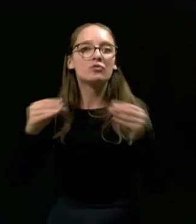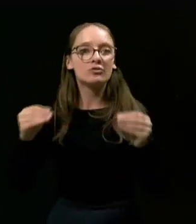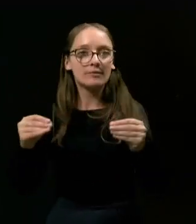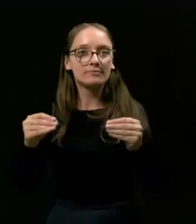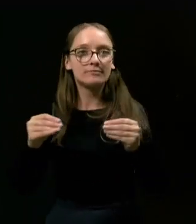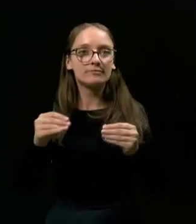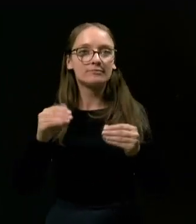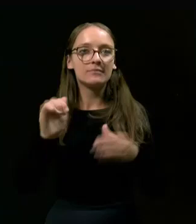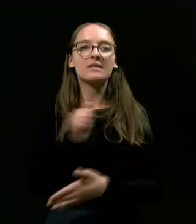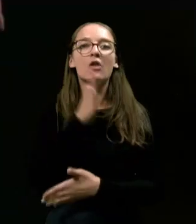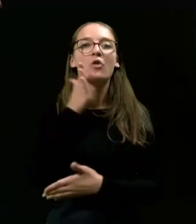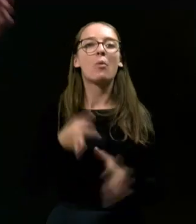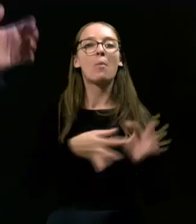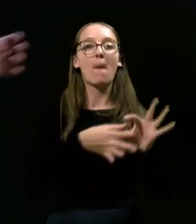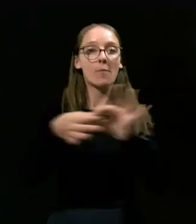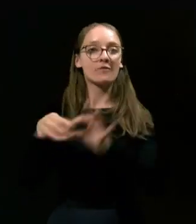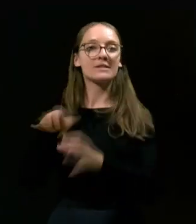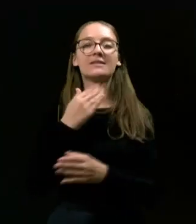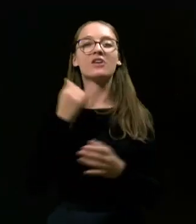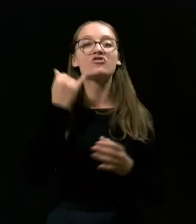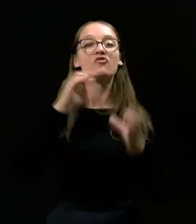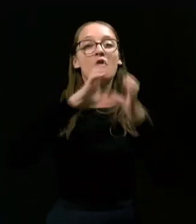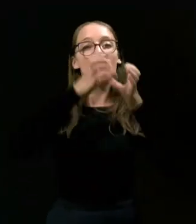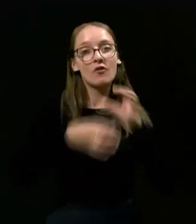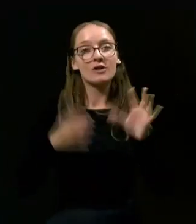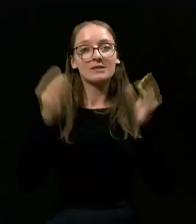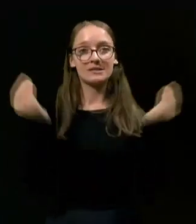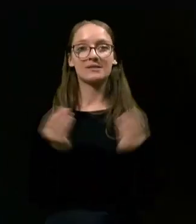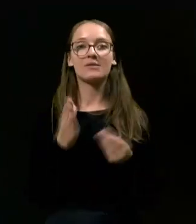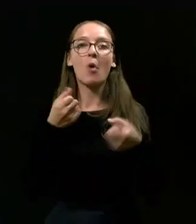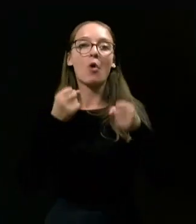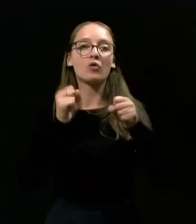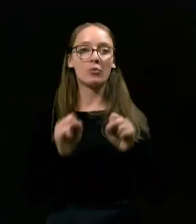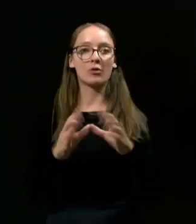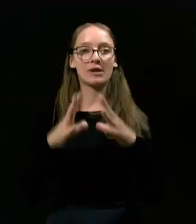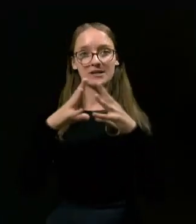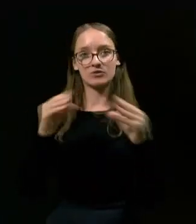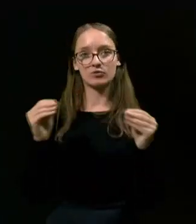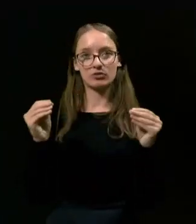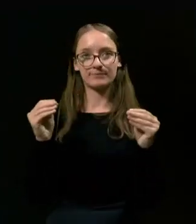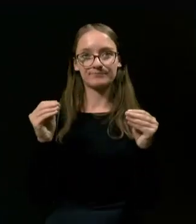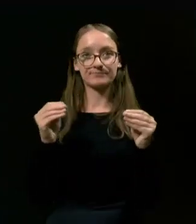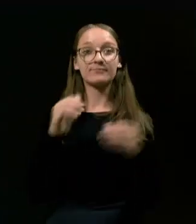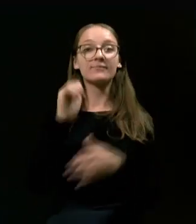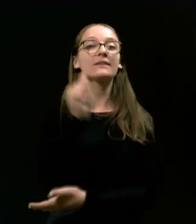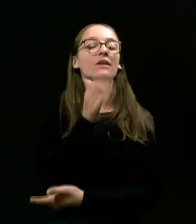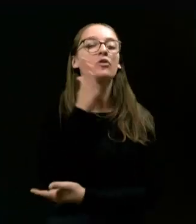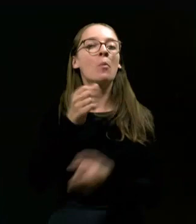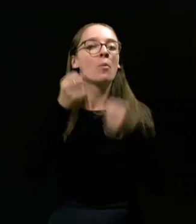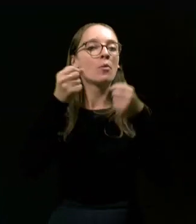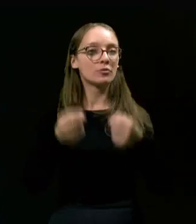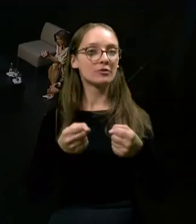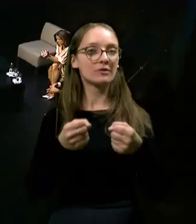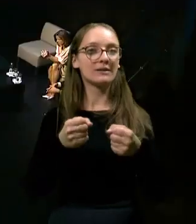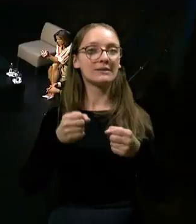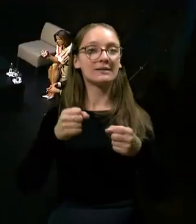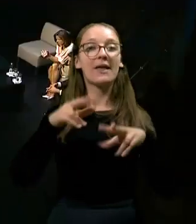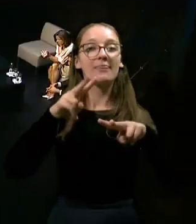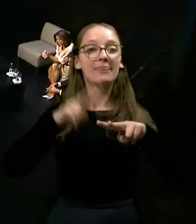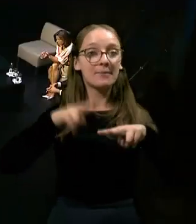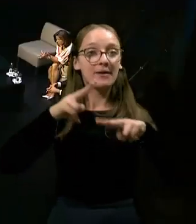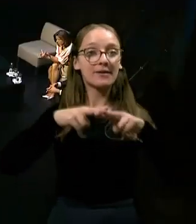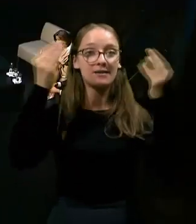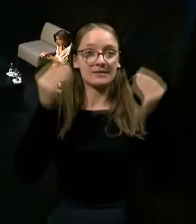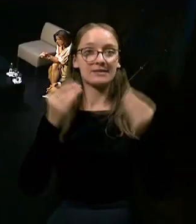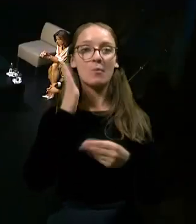Zato bomo povezali naš vodovodni sistem, zato da bo odporen na suše. Zato bomo vzpostavili namakalne sisteme, da